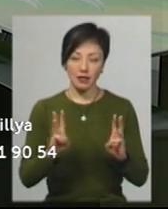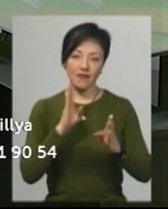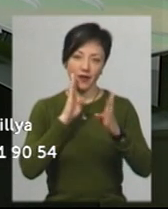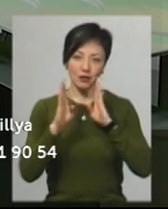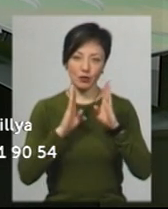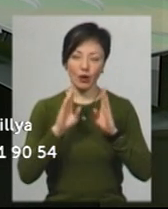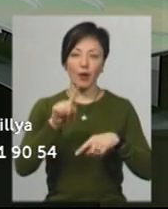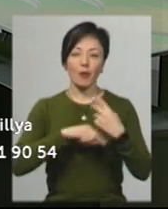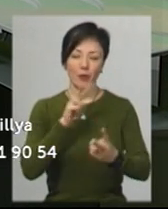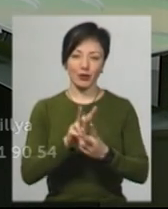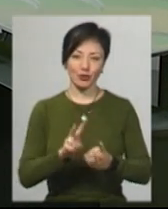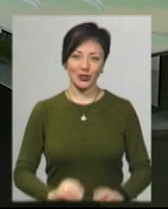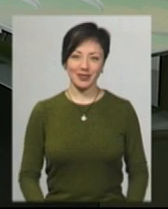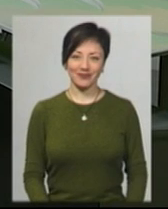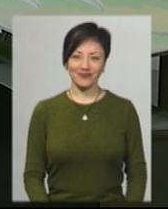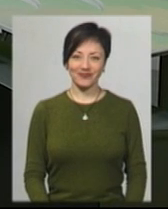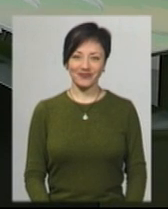сторінці у Фейсбук. Побачимось.